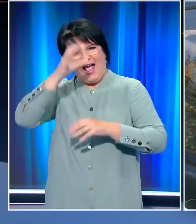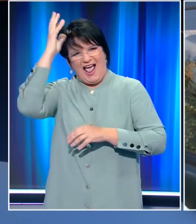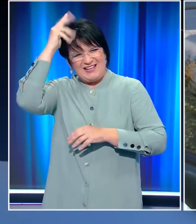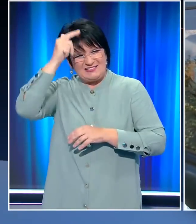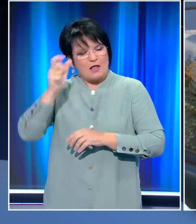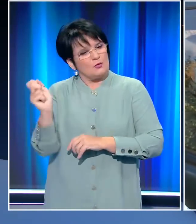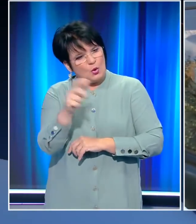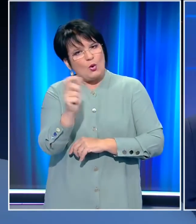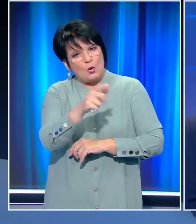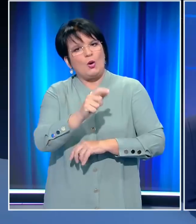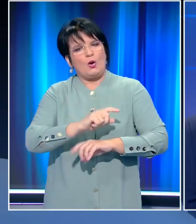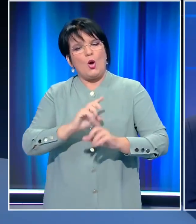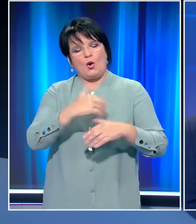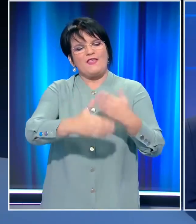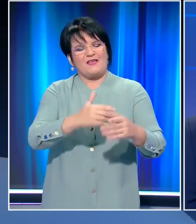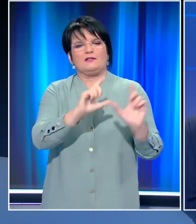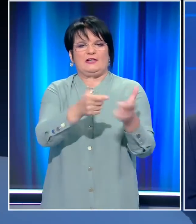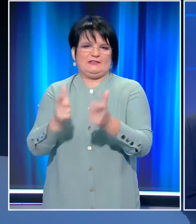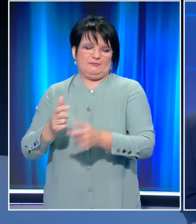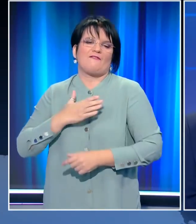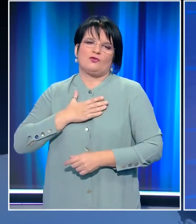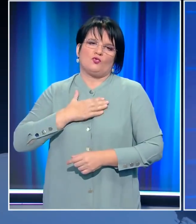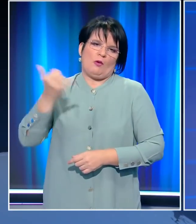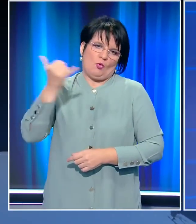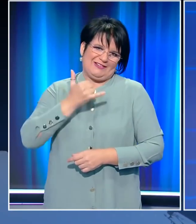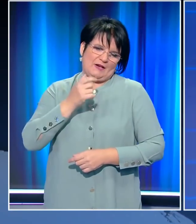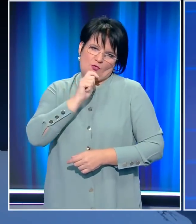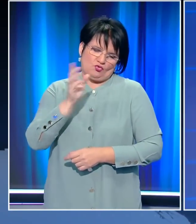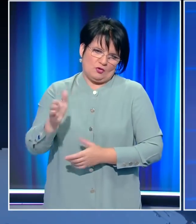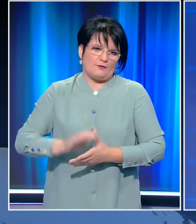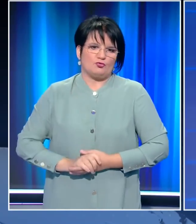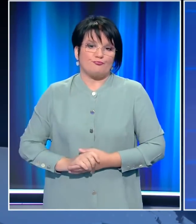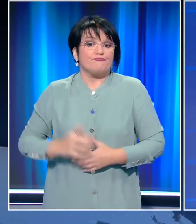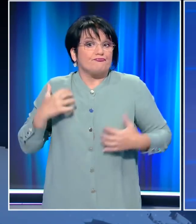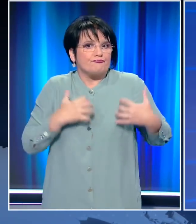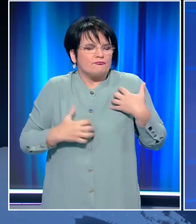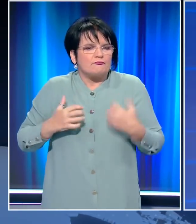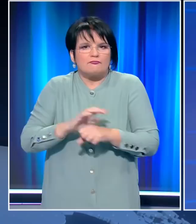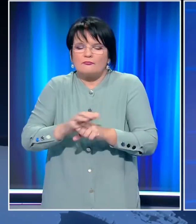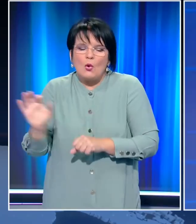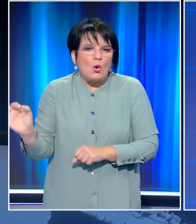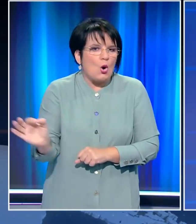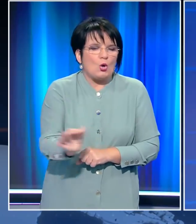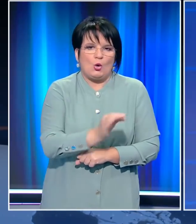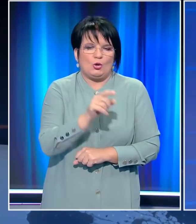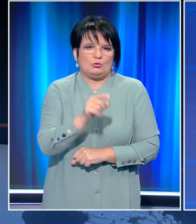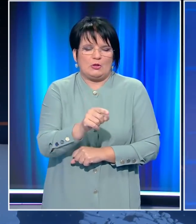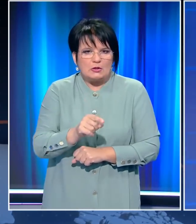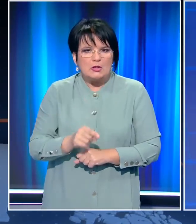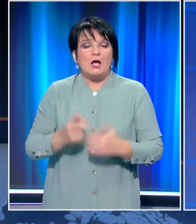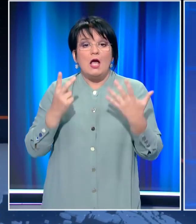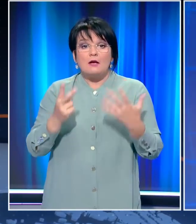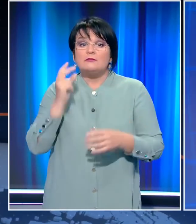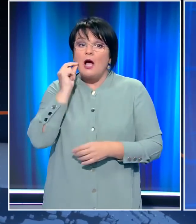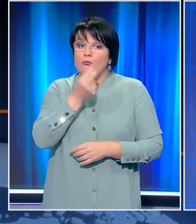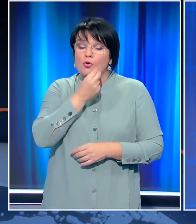διαδικασία των συλλήψεων. Μήνα, σε ευχαριστώ πολύ. Συναγερμός έχει σημάνει στη χώρα για τη ραγδία αύξηση των κρουσμάτων. Στις 7